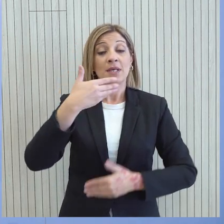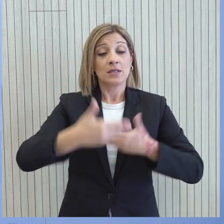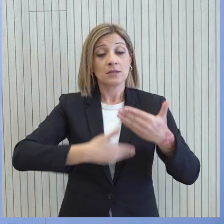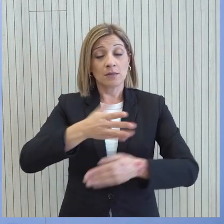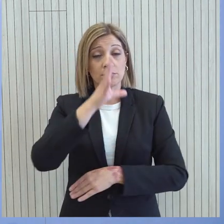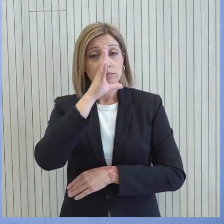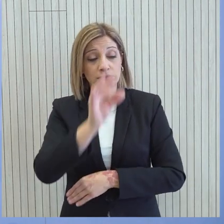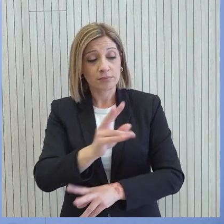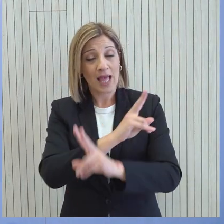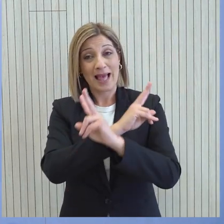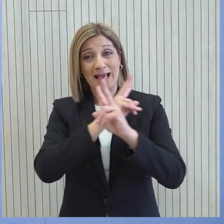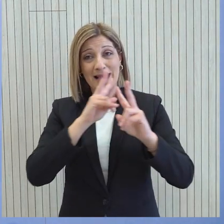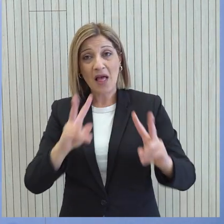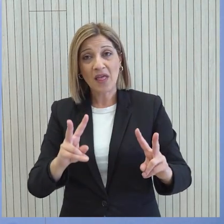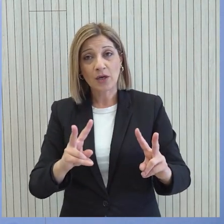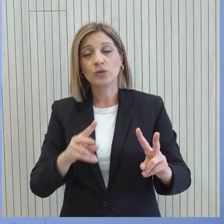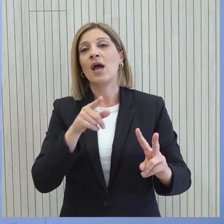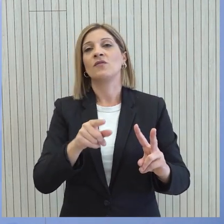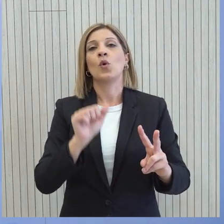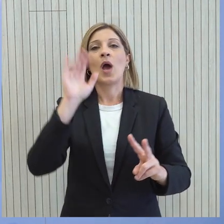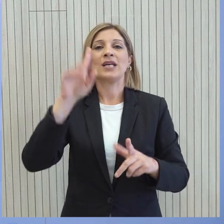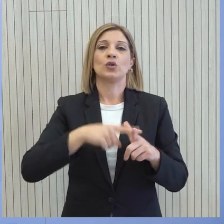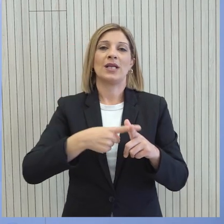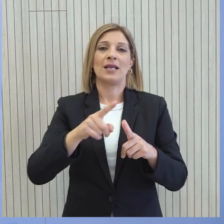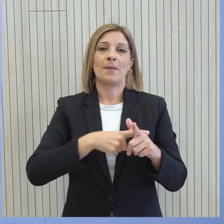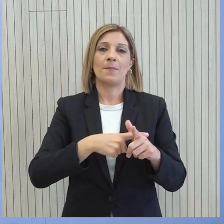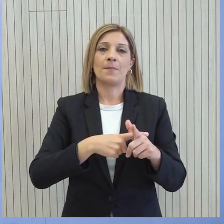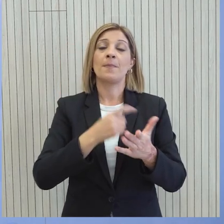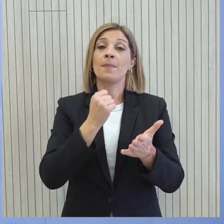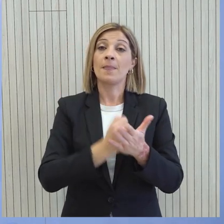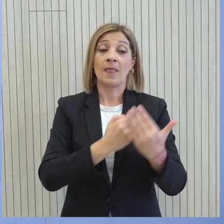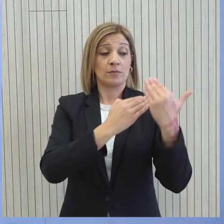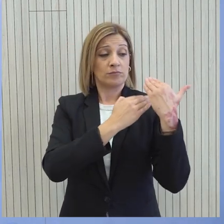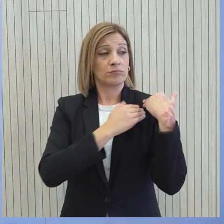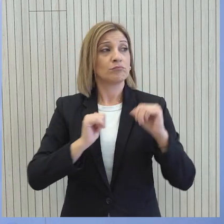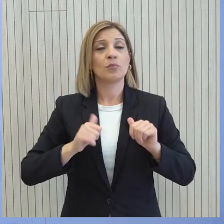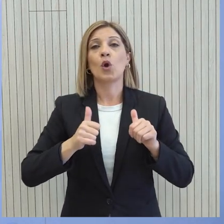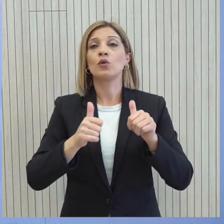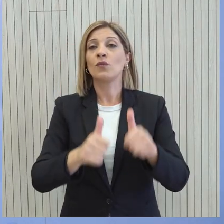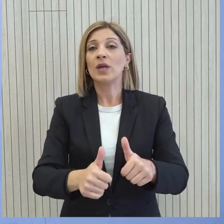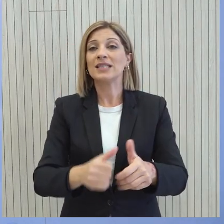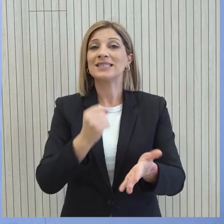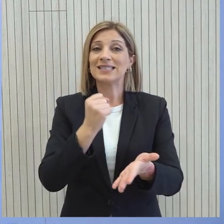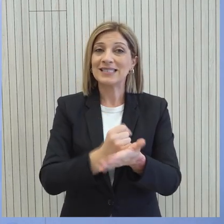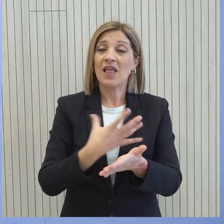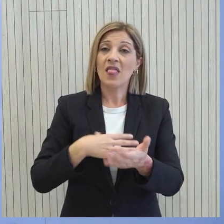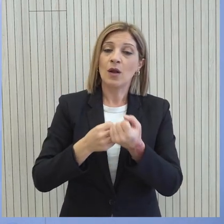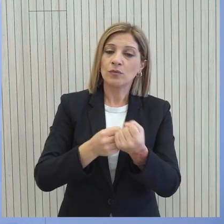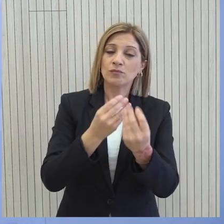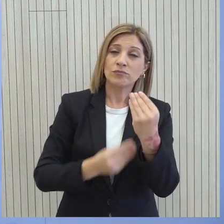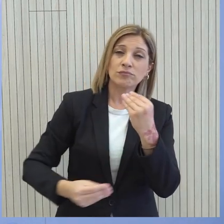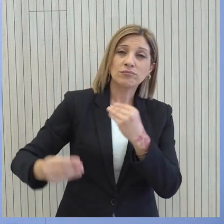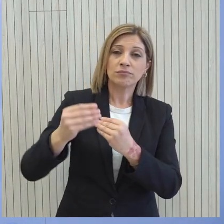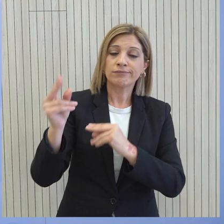καθαρότητα, σαφήνεια στην άσκηση της εξωτερικής πολιτικής μας ανάληψη πρωτοβουλειών και ενίσχυση του